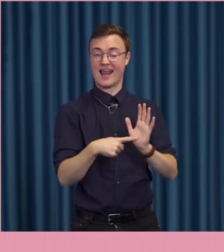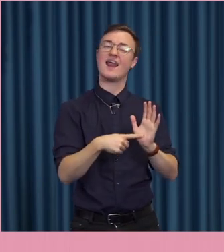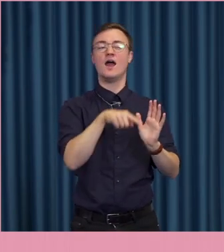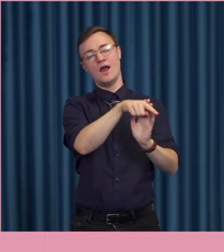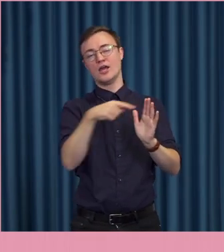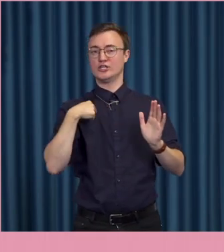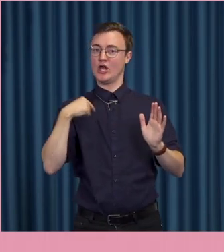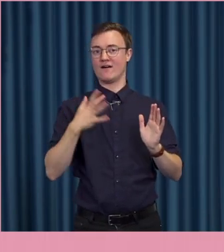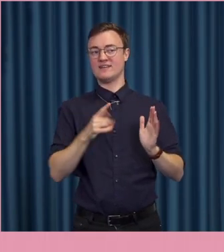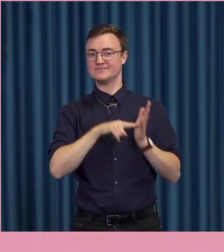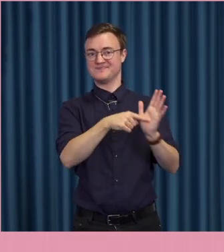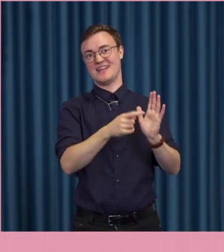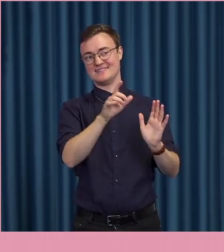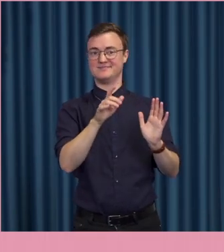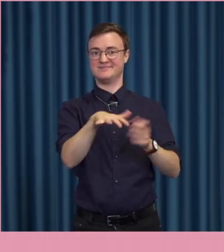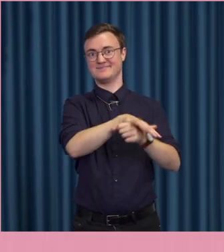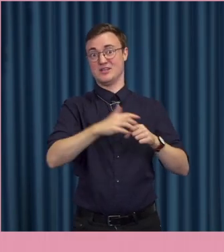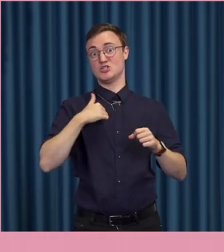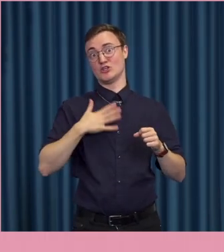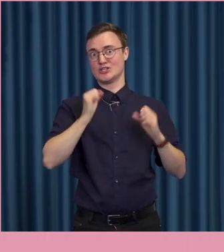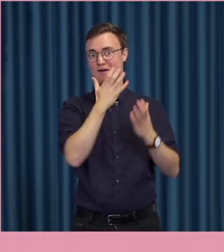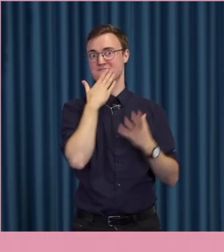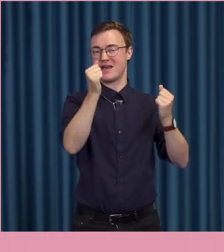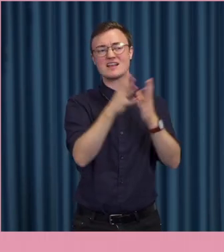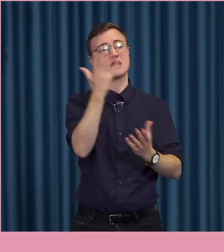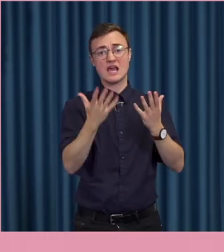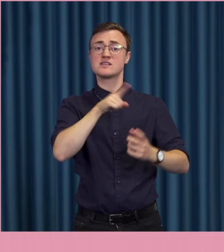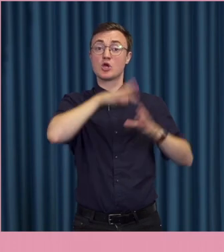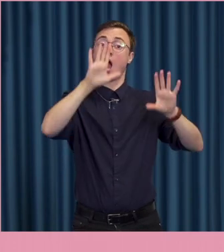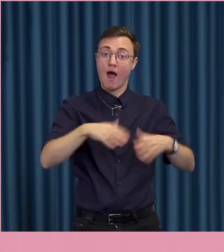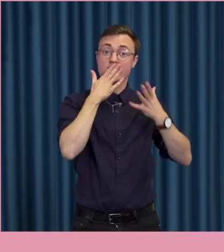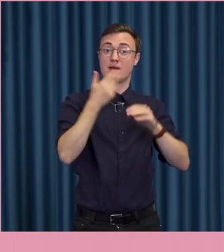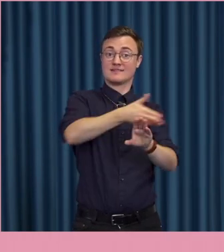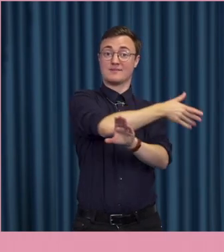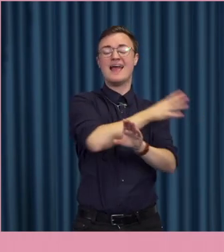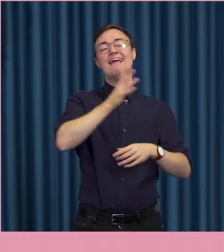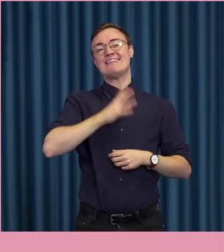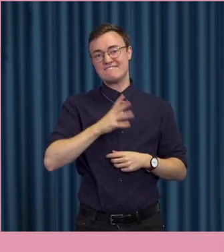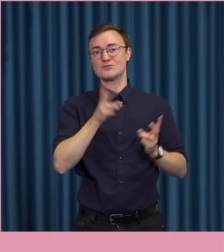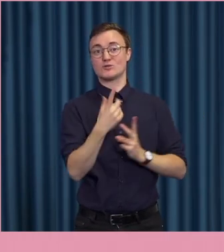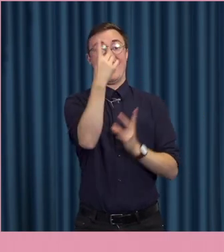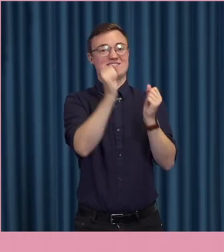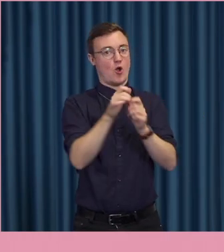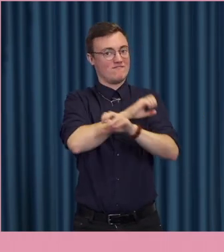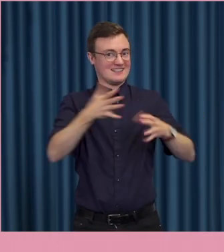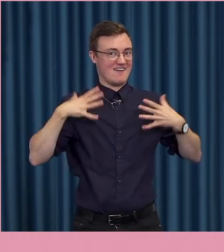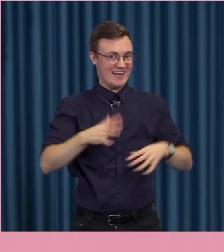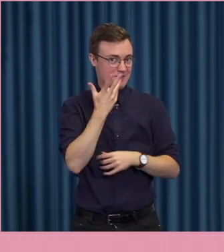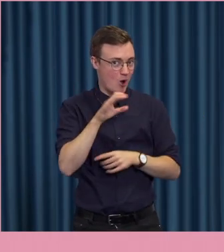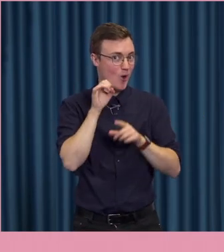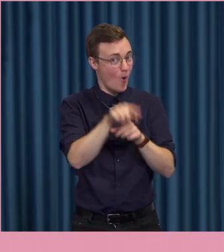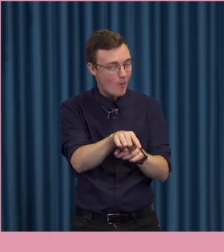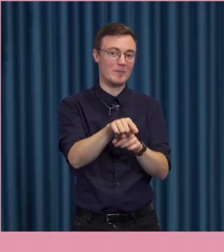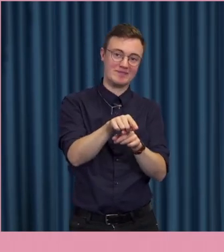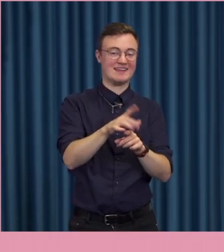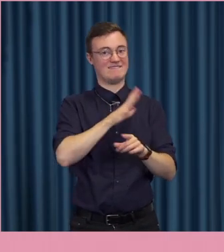en sak som jag tycker bör ses över. Men jag tycker att ganska mycket har setts över. Så finns det ju en elefant i det straffrättsliga rummet som. Där det verkligen finns